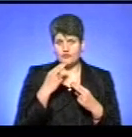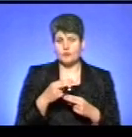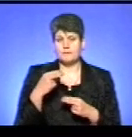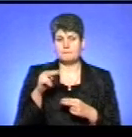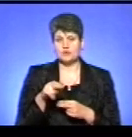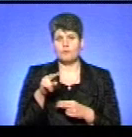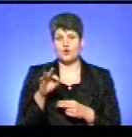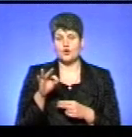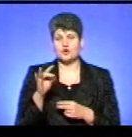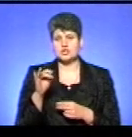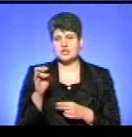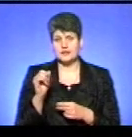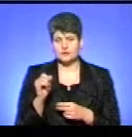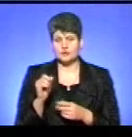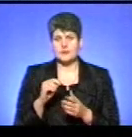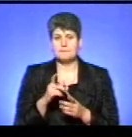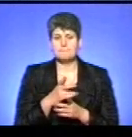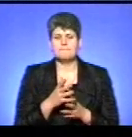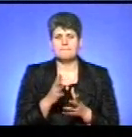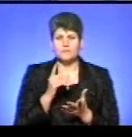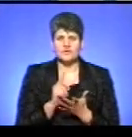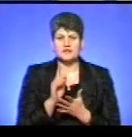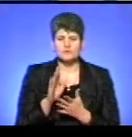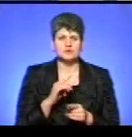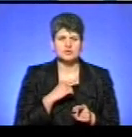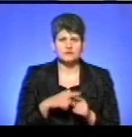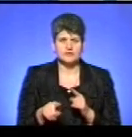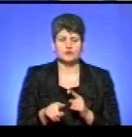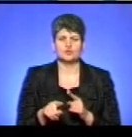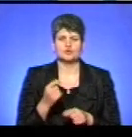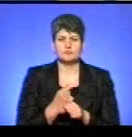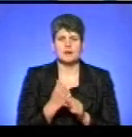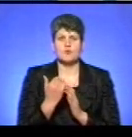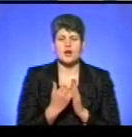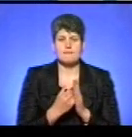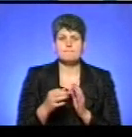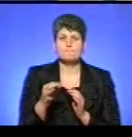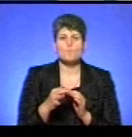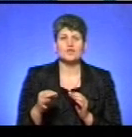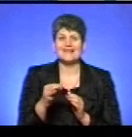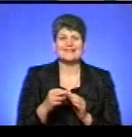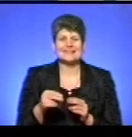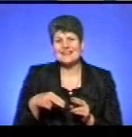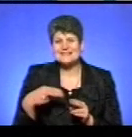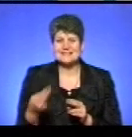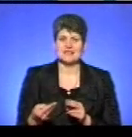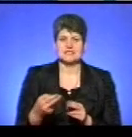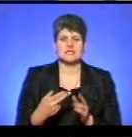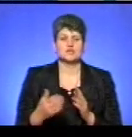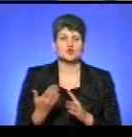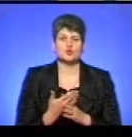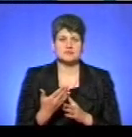Порошенко. Зокрема, цитую, більше того, має бути негайно запущена програма монетизації субсидій. А ті, хто за рахунок енергоефективності,